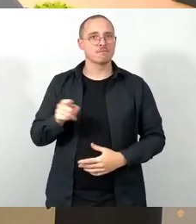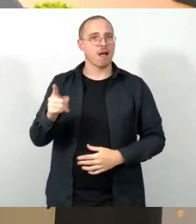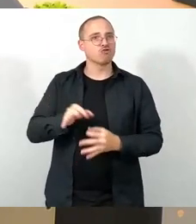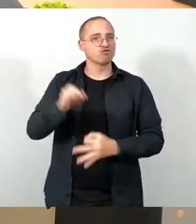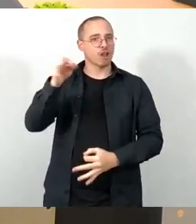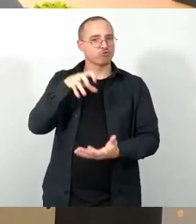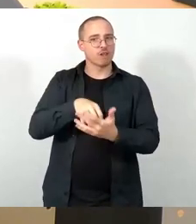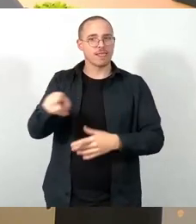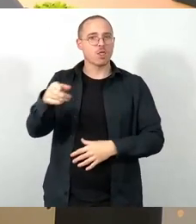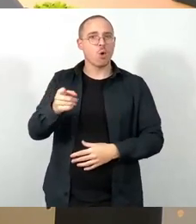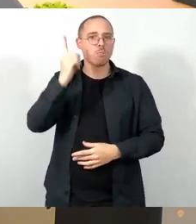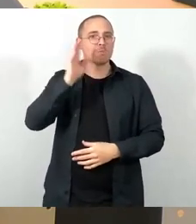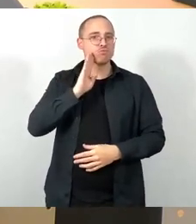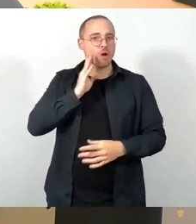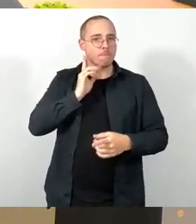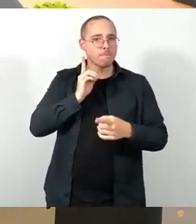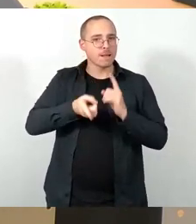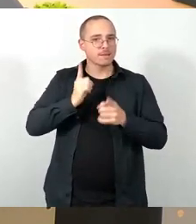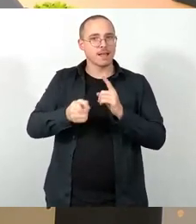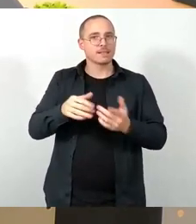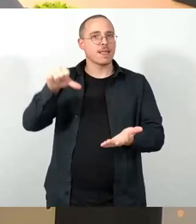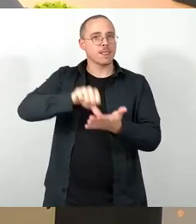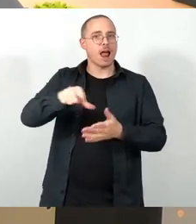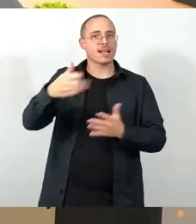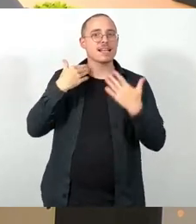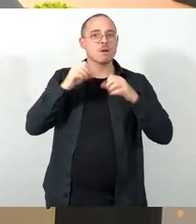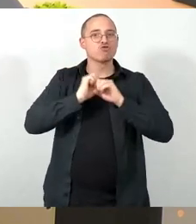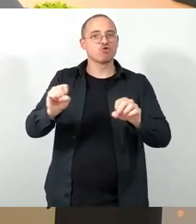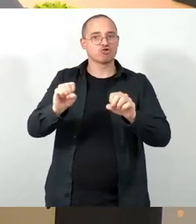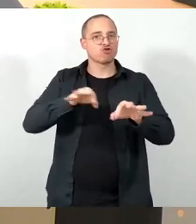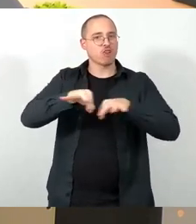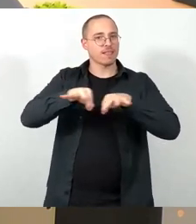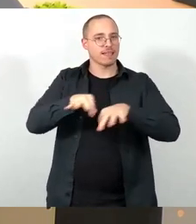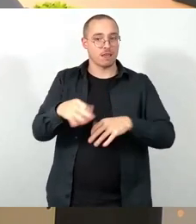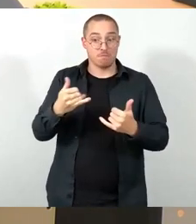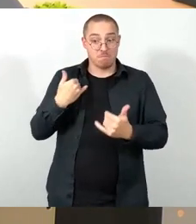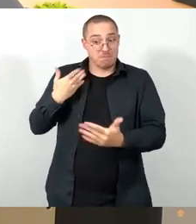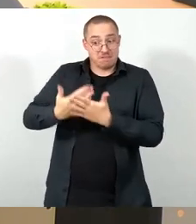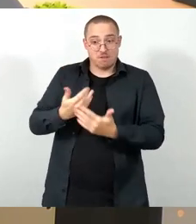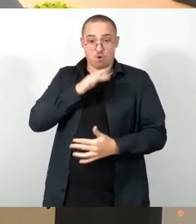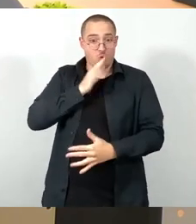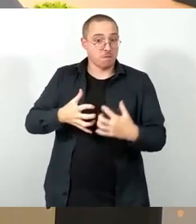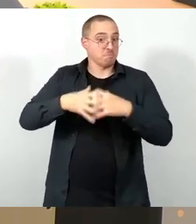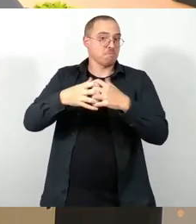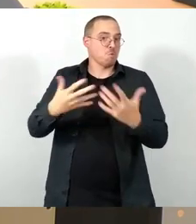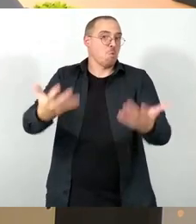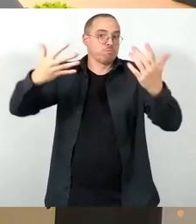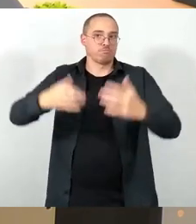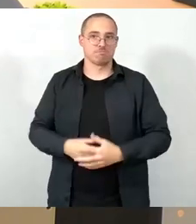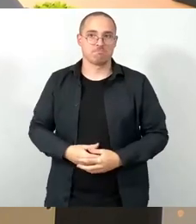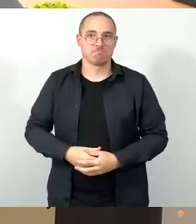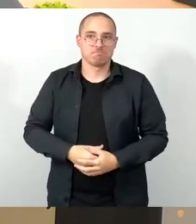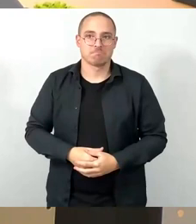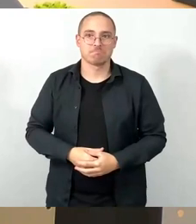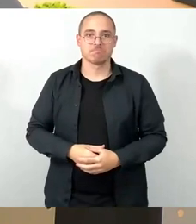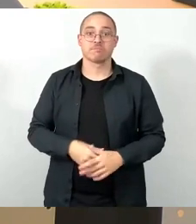Klimaschutzstrategie, die er im Übrigen bis heute nicht eingerichtet hat, soviel auch zur Handschlagsfestigkeit des Oberbürgermeisters, da war es Ihnen ganz wichtig, dass